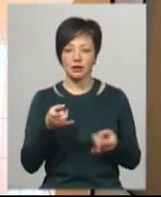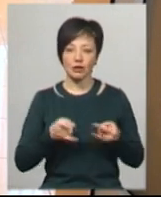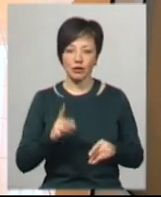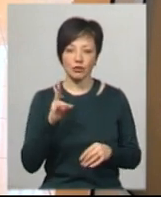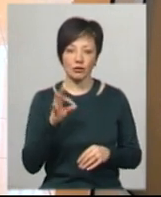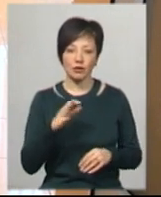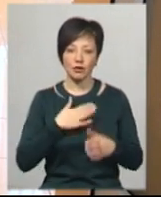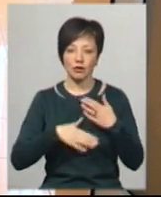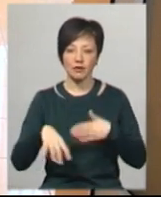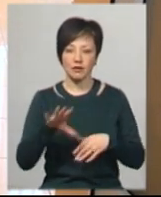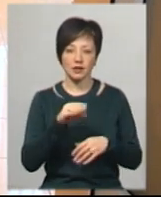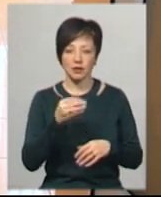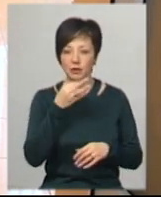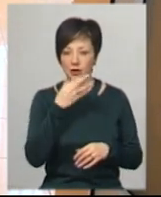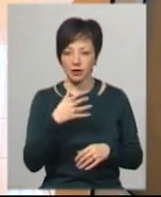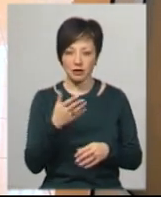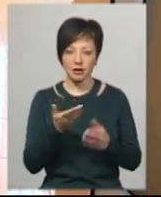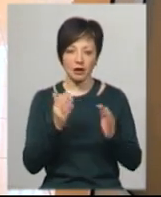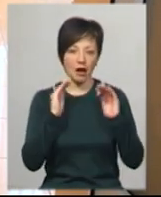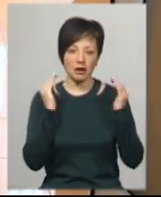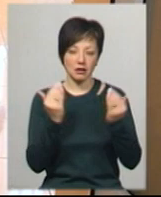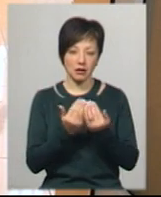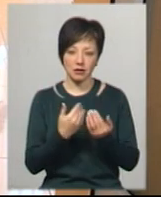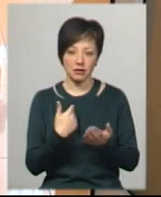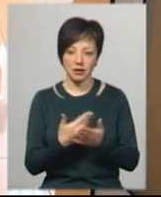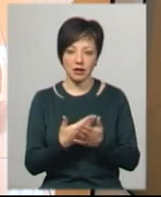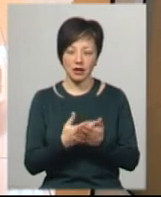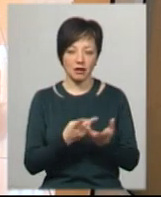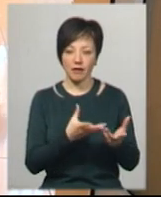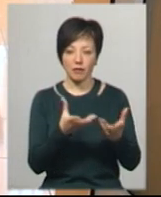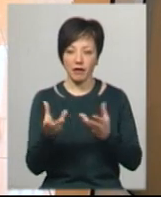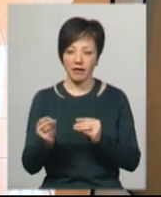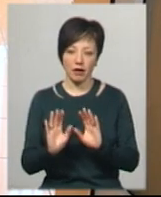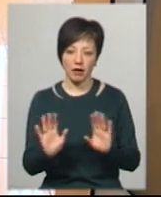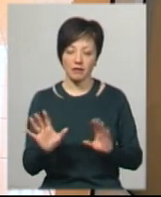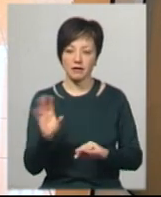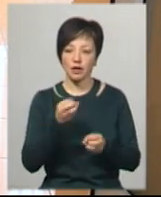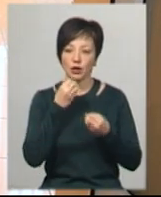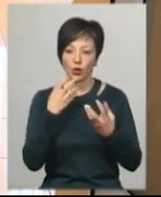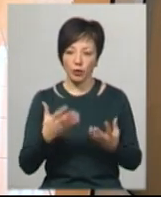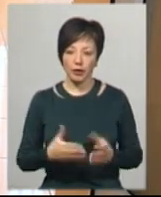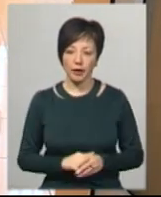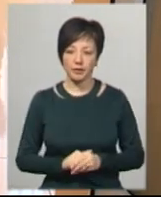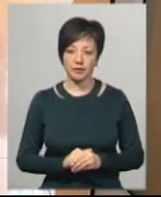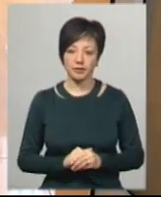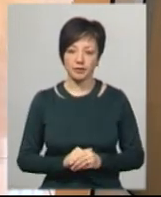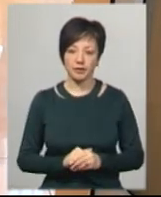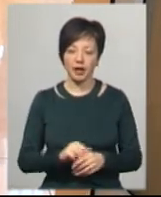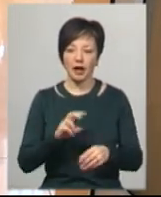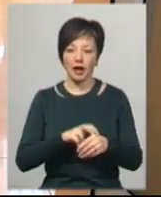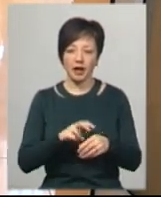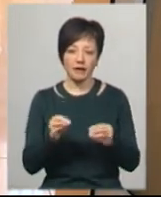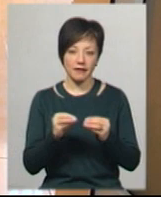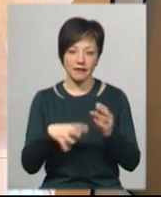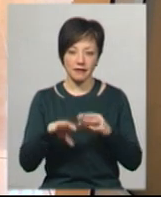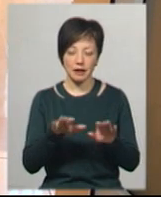задоволена всім. Все подобається. Карантин, мені кажуть, ні на що не влігає. Все добре. Лікарі всі на